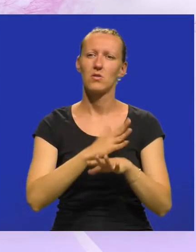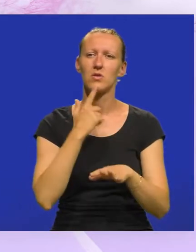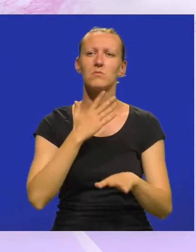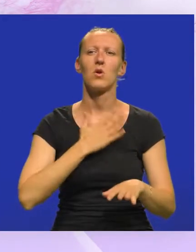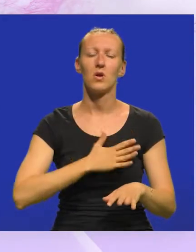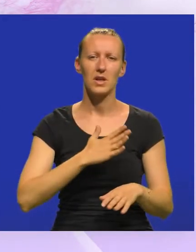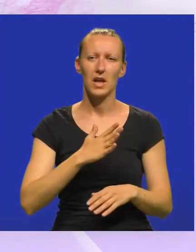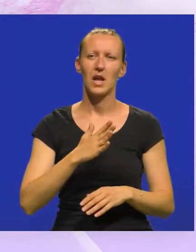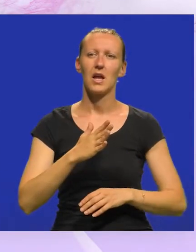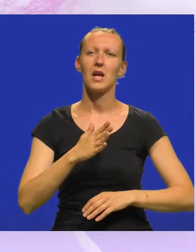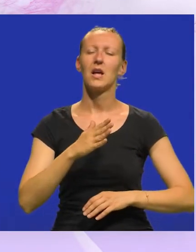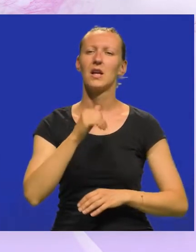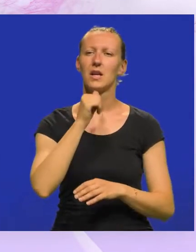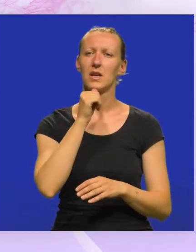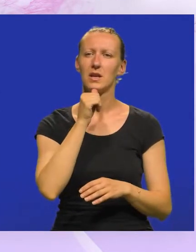koju smo htjeli